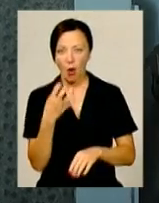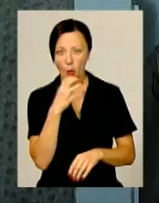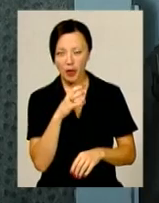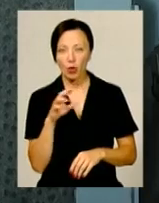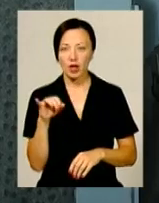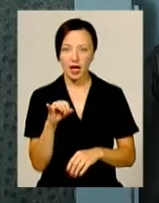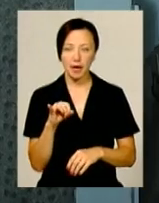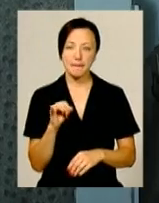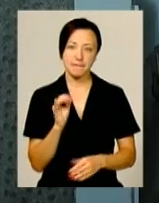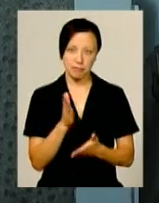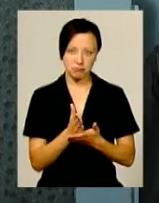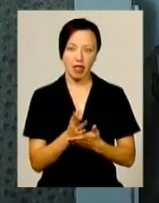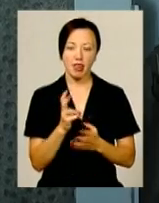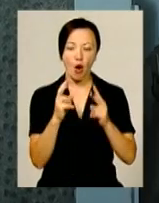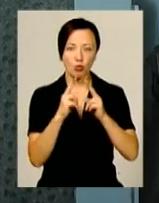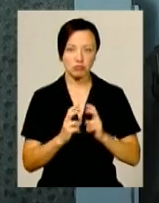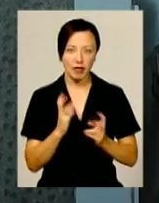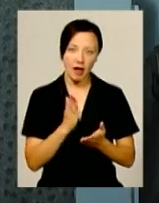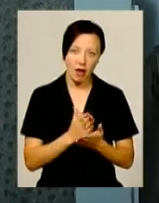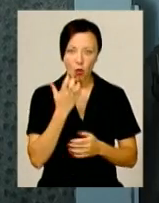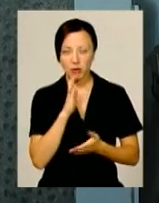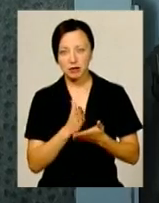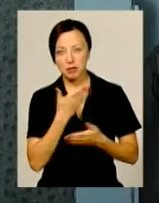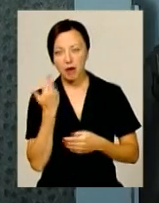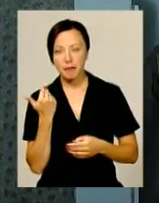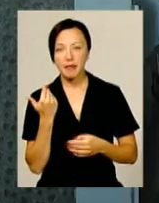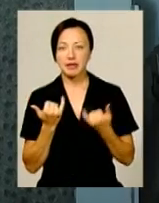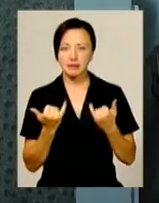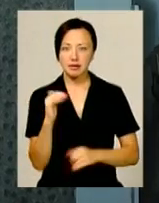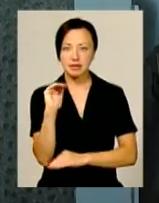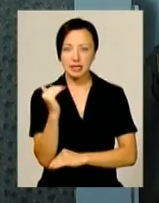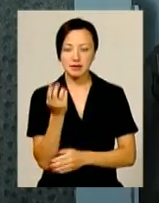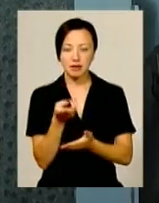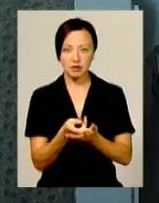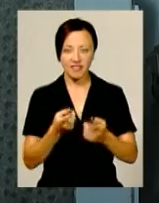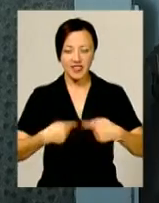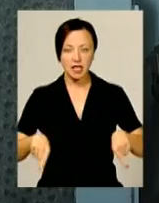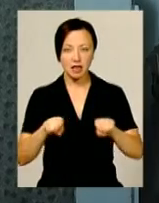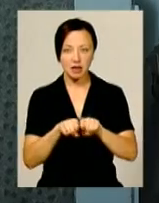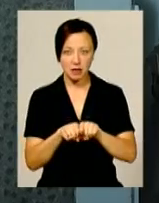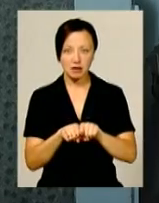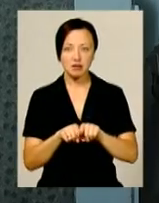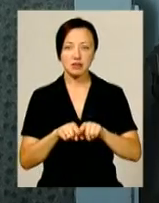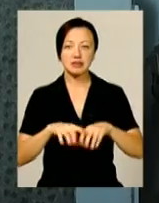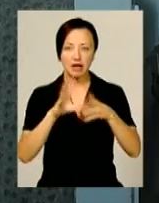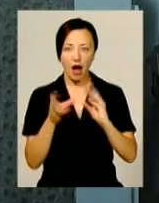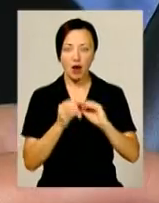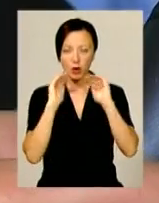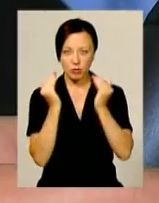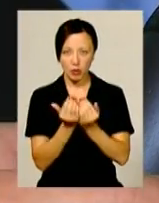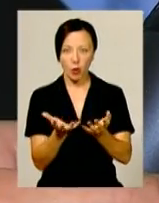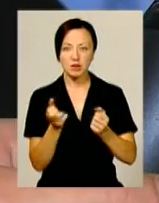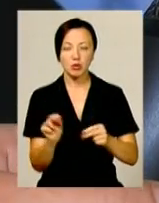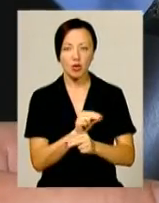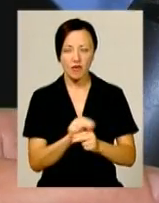ну і безпосередньо наявності опіку. Тому наразі дитина знаходиться в відділенні загальної реанімації, де отримує відповідне лікування.